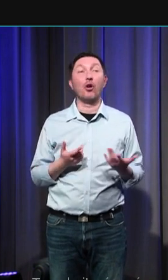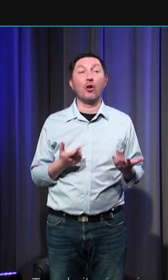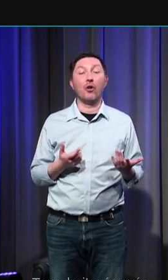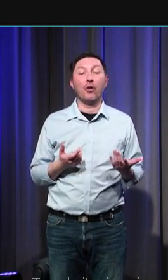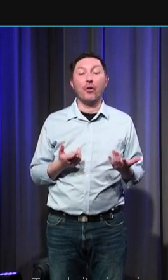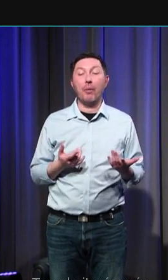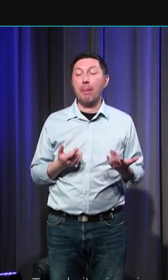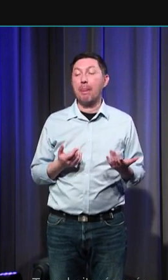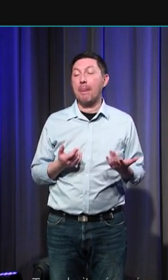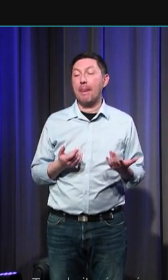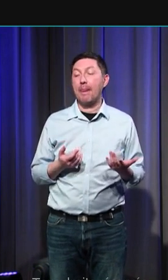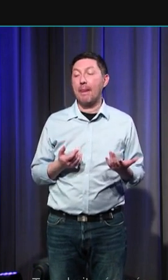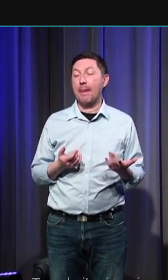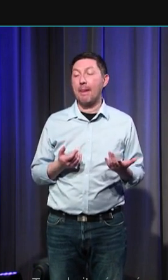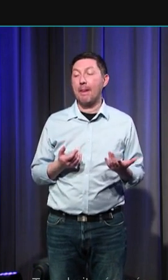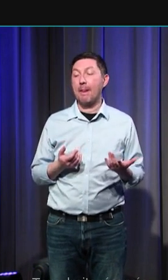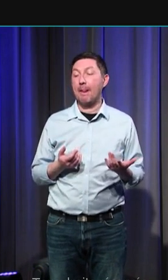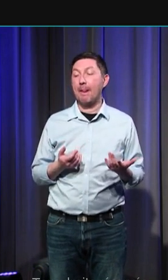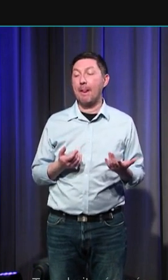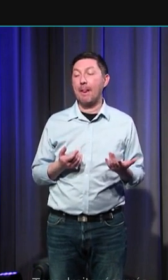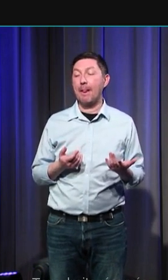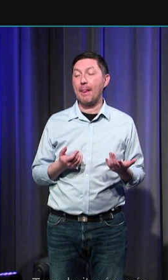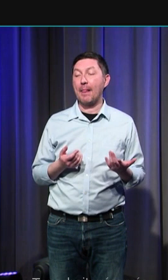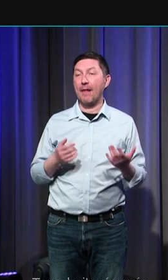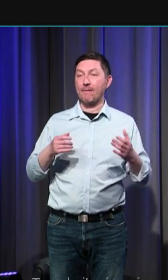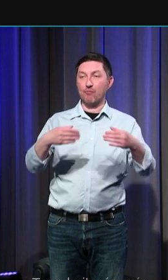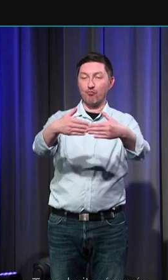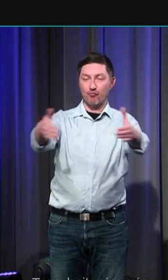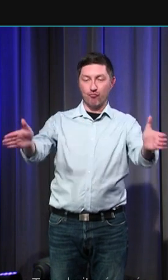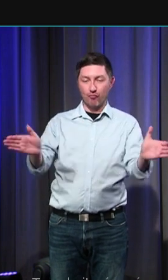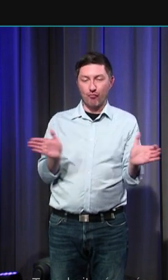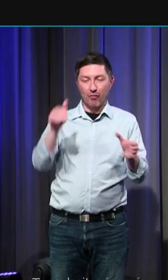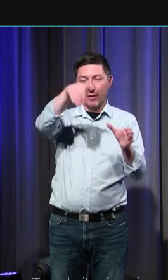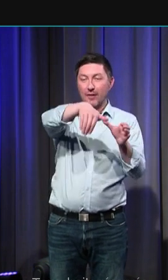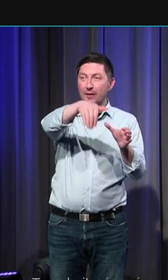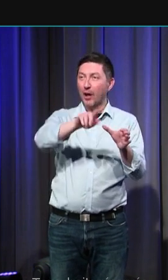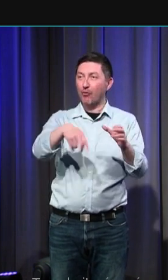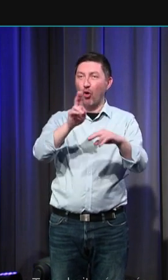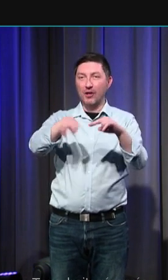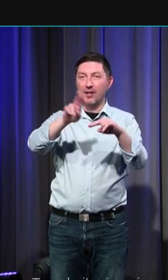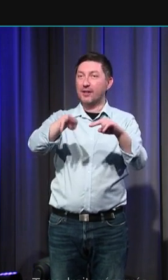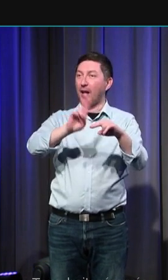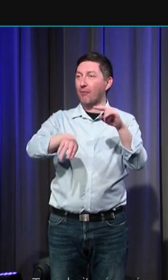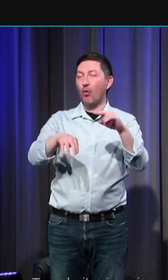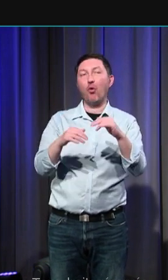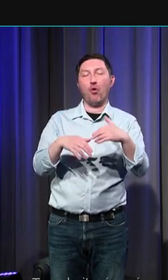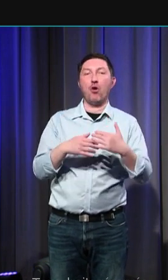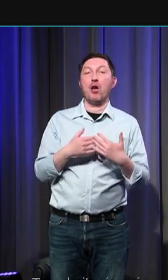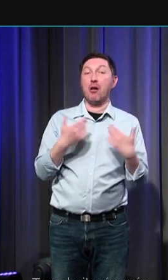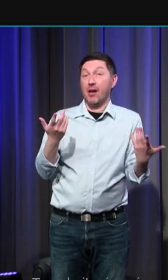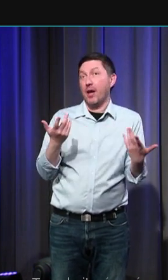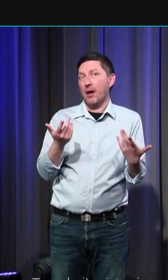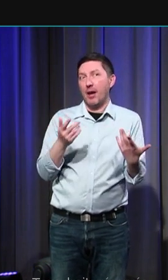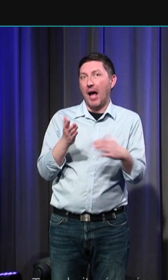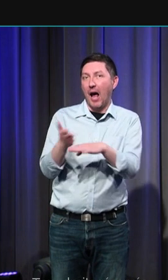l'air à l'intérieur des remparts bénéficier de travaux monuments historiques a donc bénéfié d'une fouille